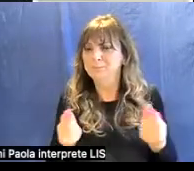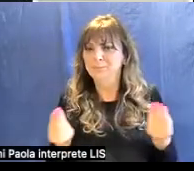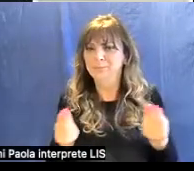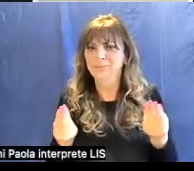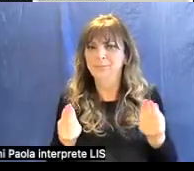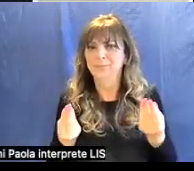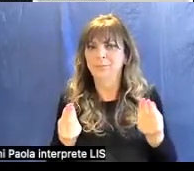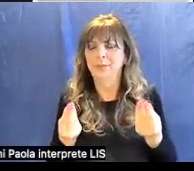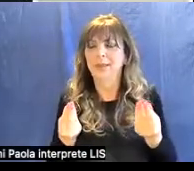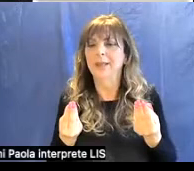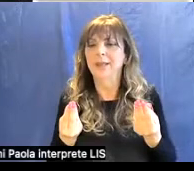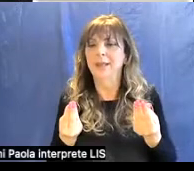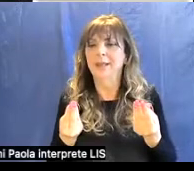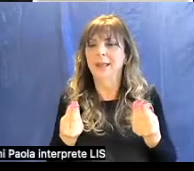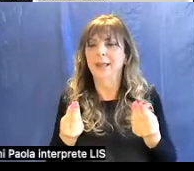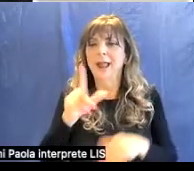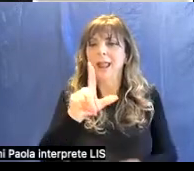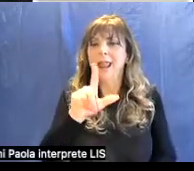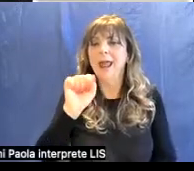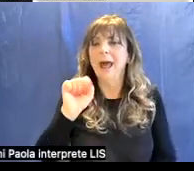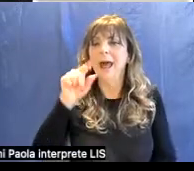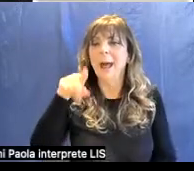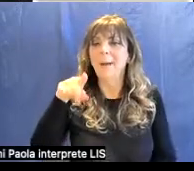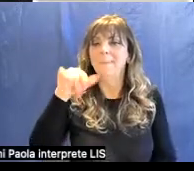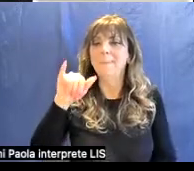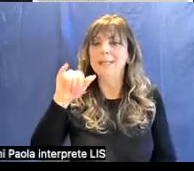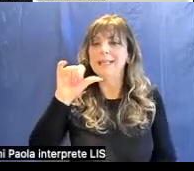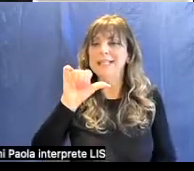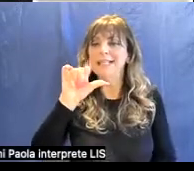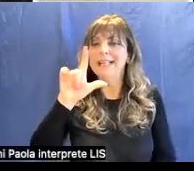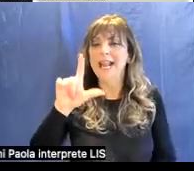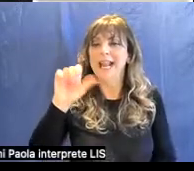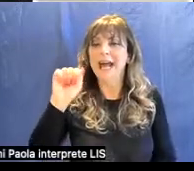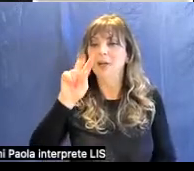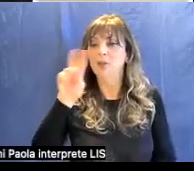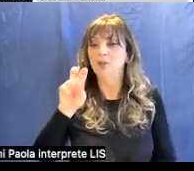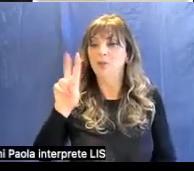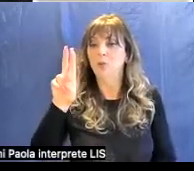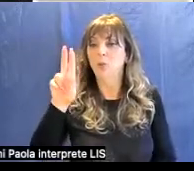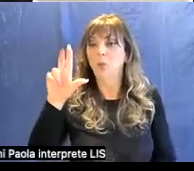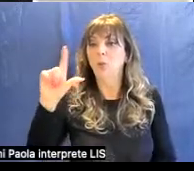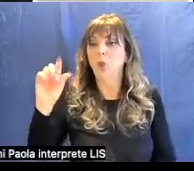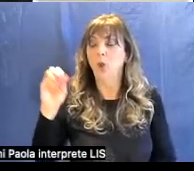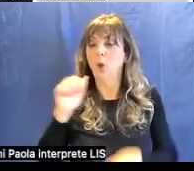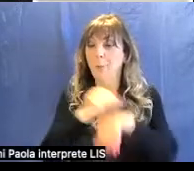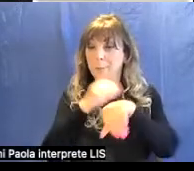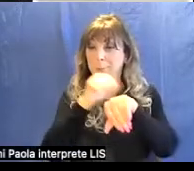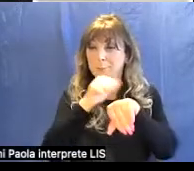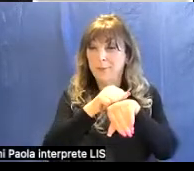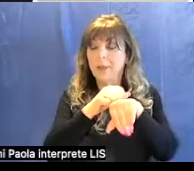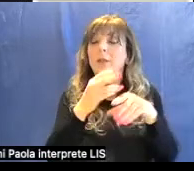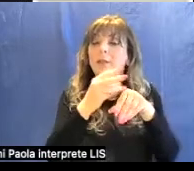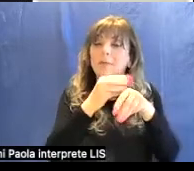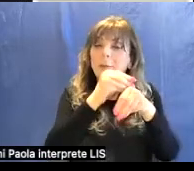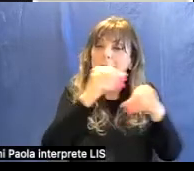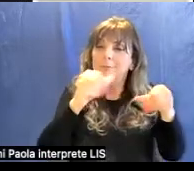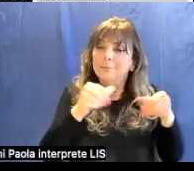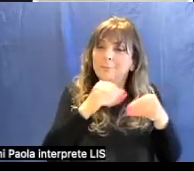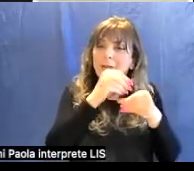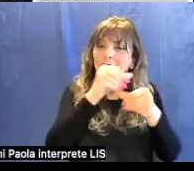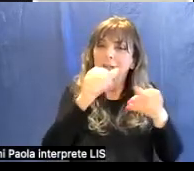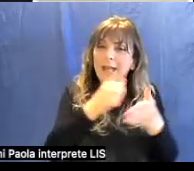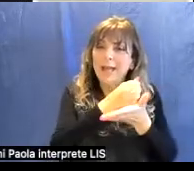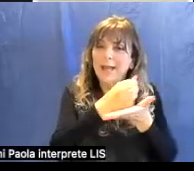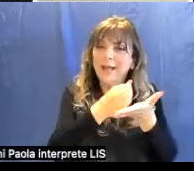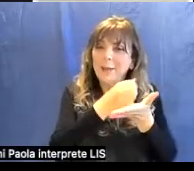macinazione della Fislazzolo c'era un procedimento molto complesso che eccolo